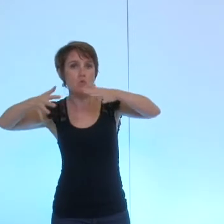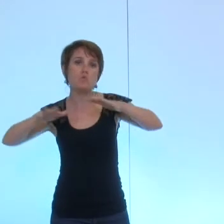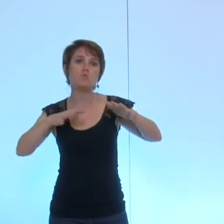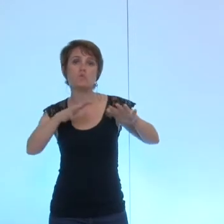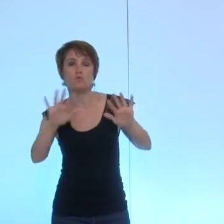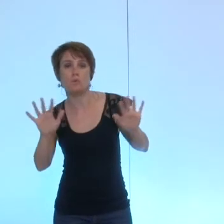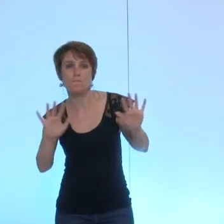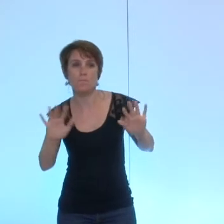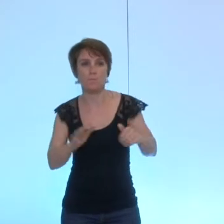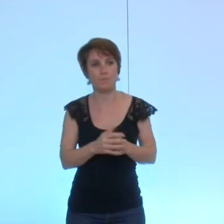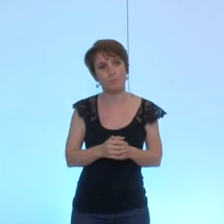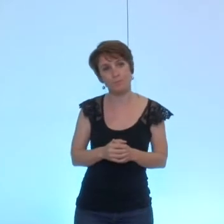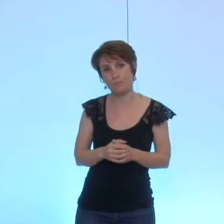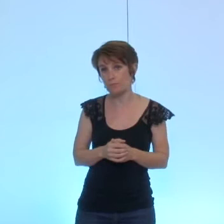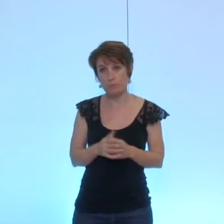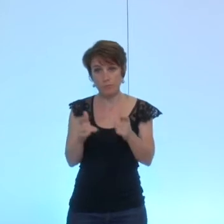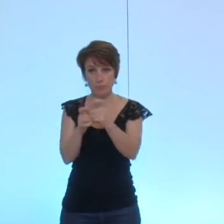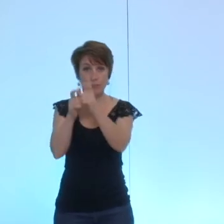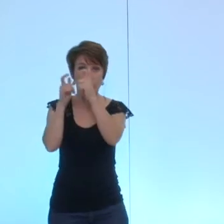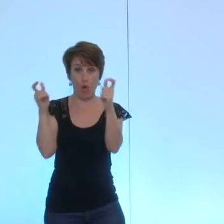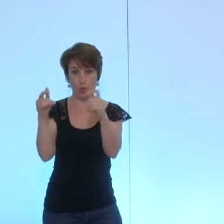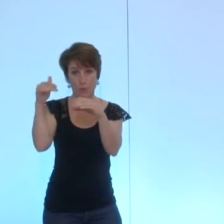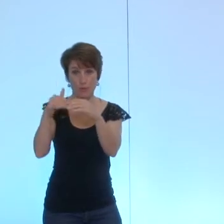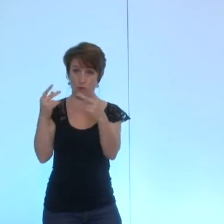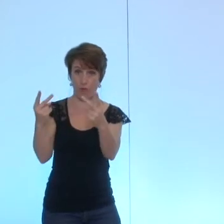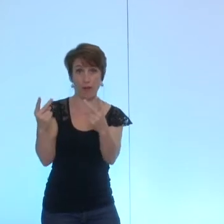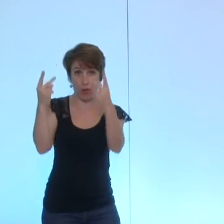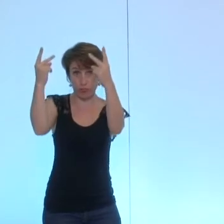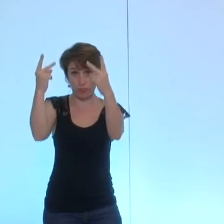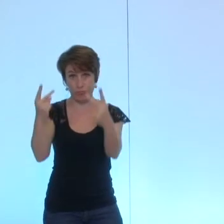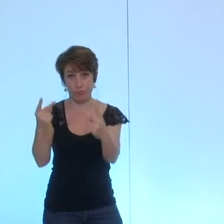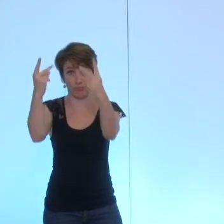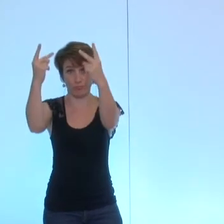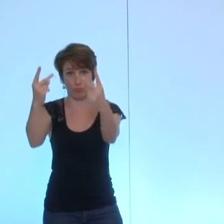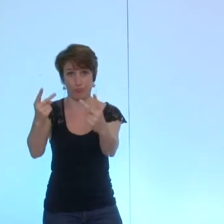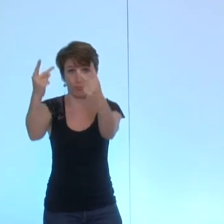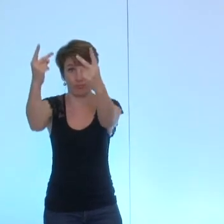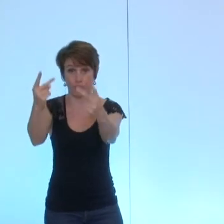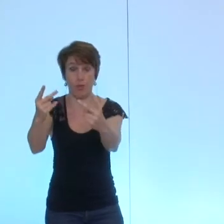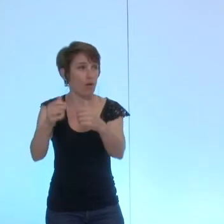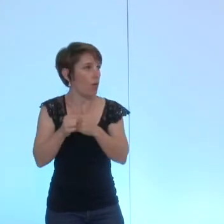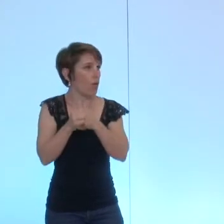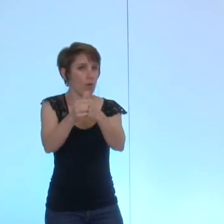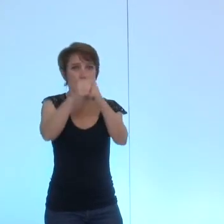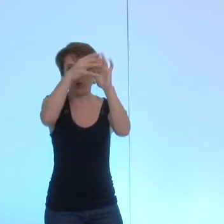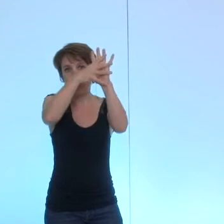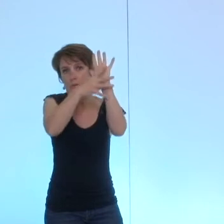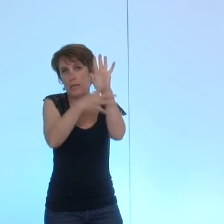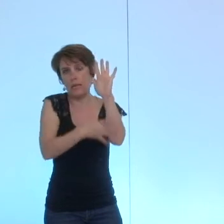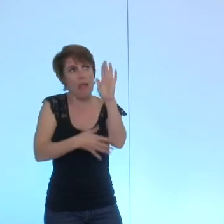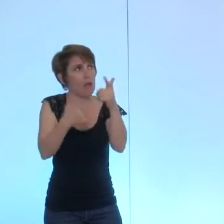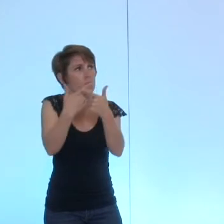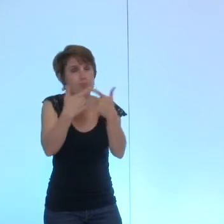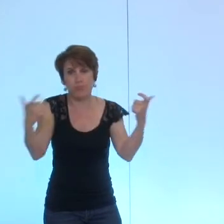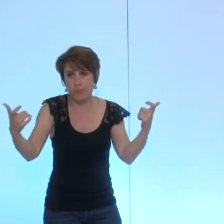la valorisation d'une société elle se fait à partir d'une multiplicité de critères qui peuvent tenir